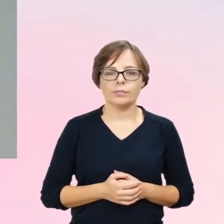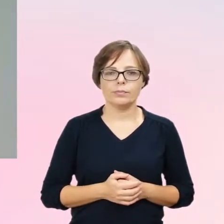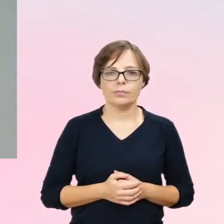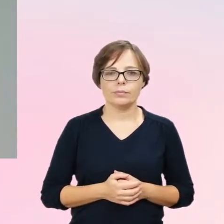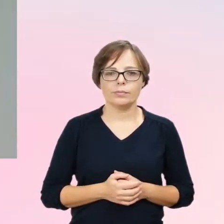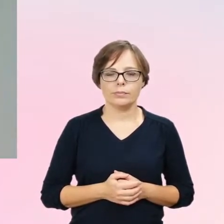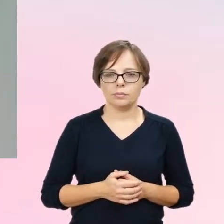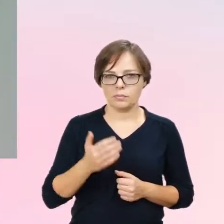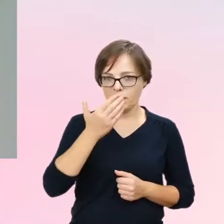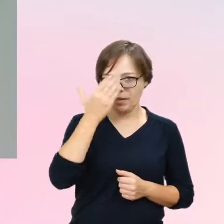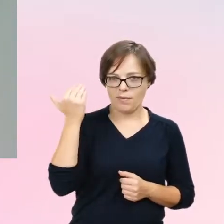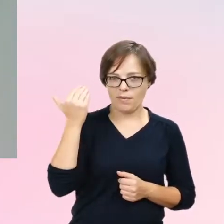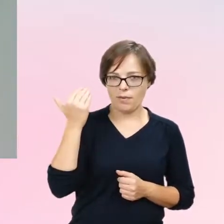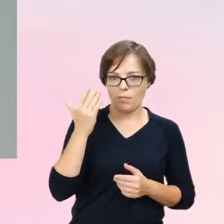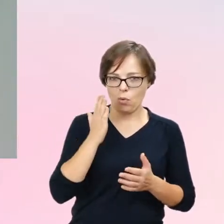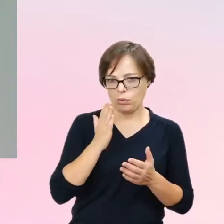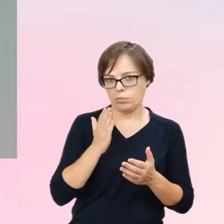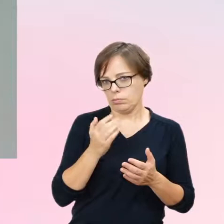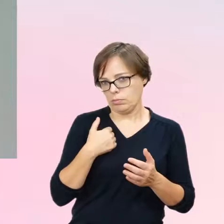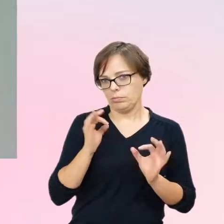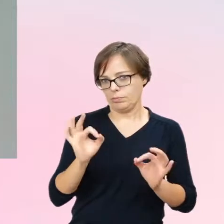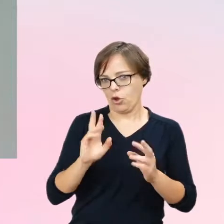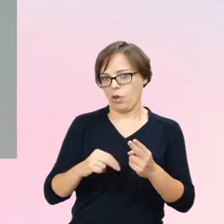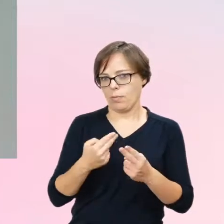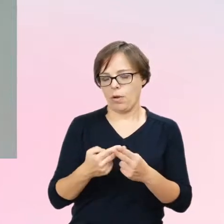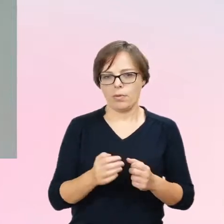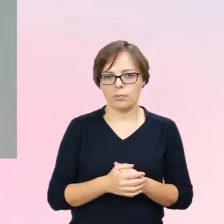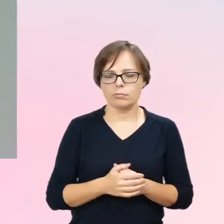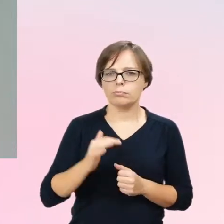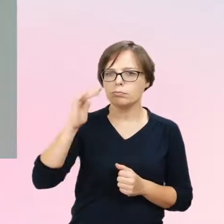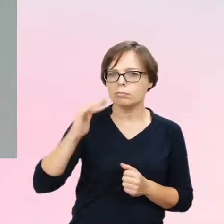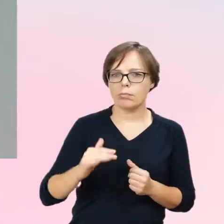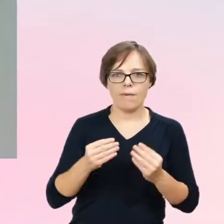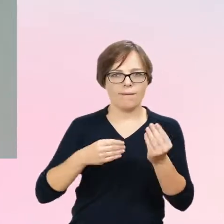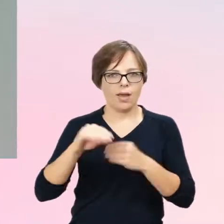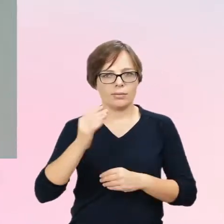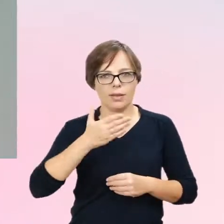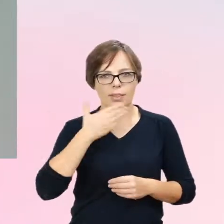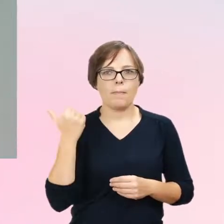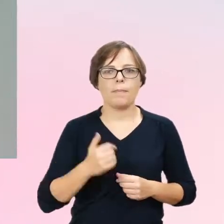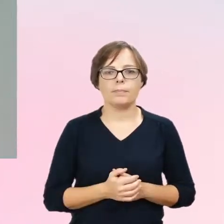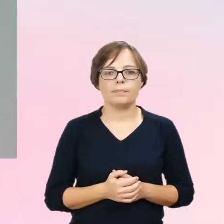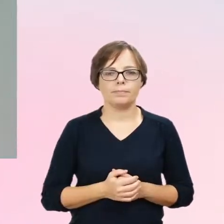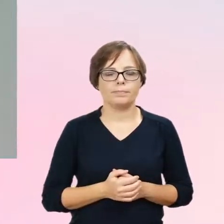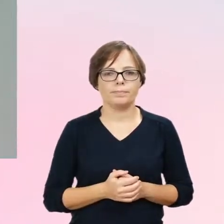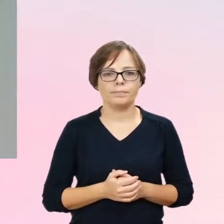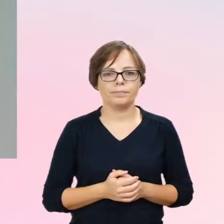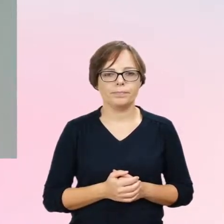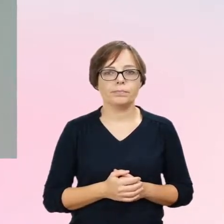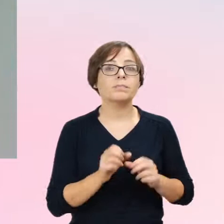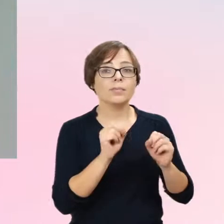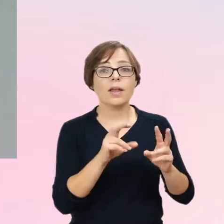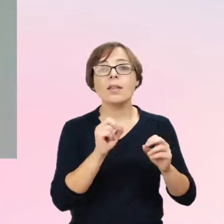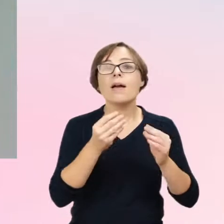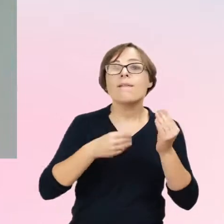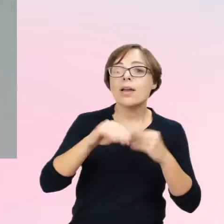Nie wiem, czy odpowiedziałam konkretnie. Nic więcej się tutaj nie pojawia. Nic więcej się nie pojawia i ja